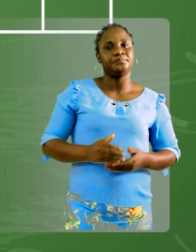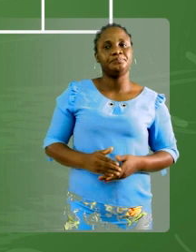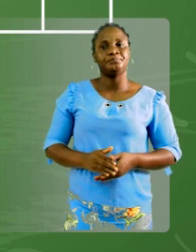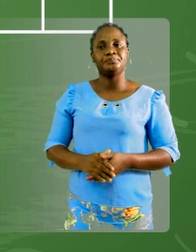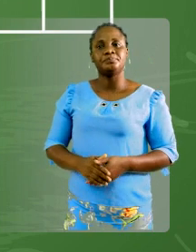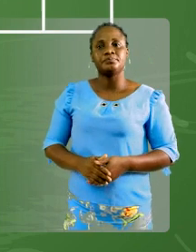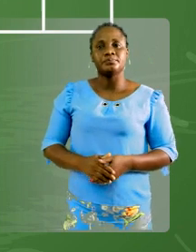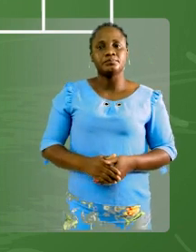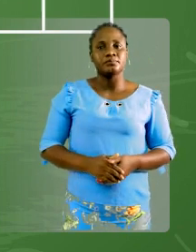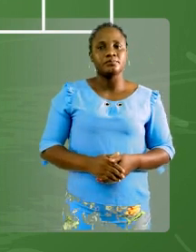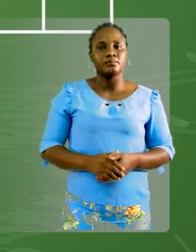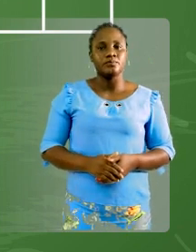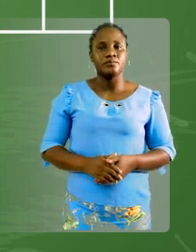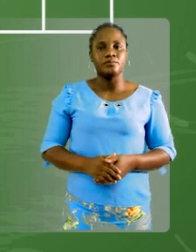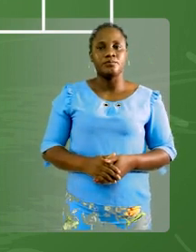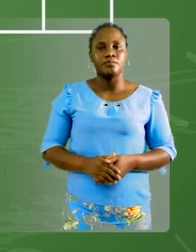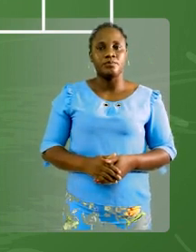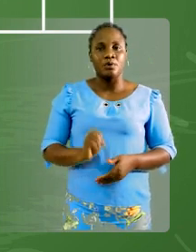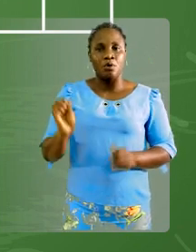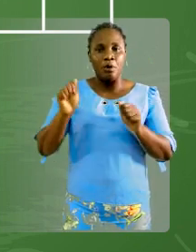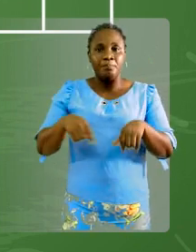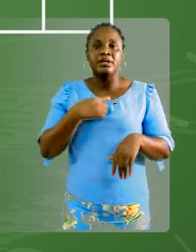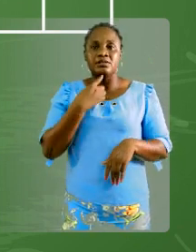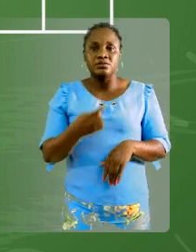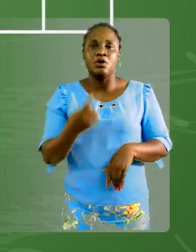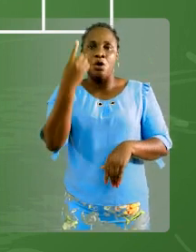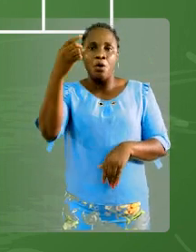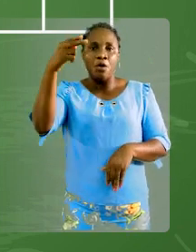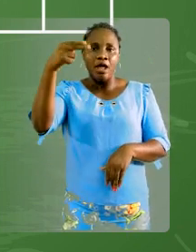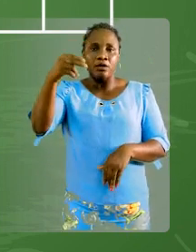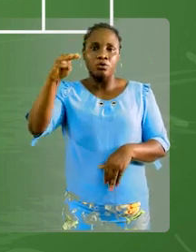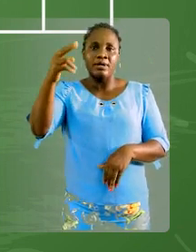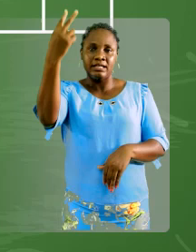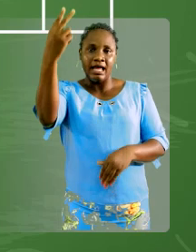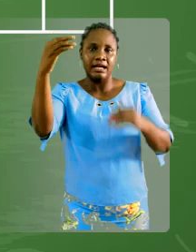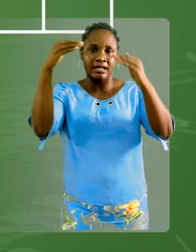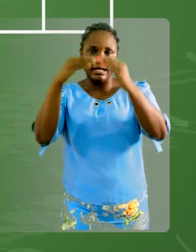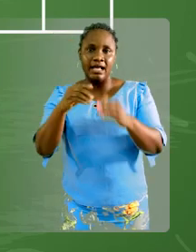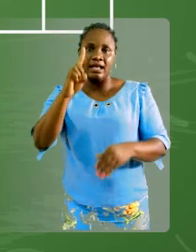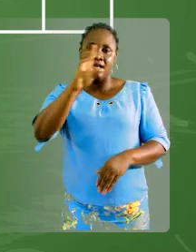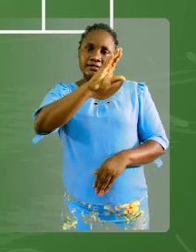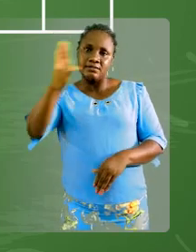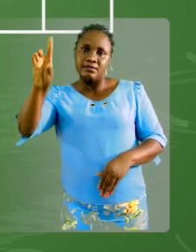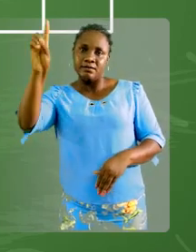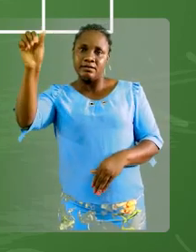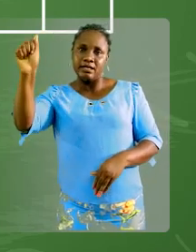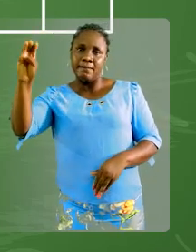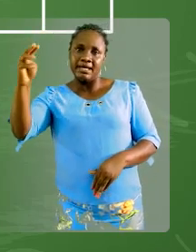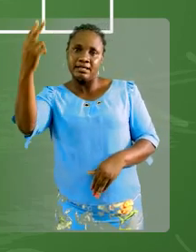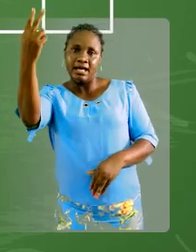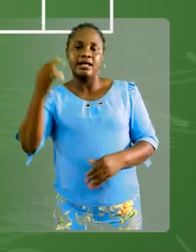Alors, on peut dire aussi un hectomètre carré égale à cent décamètre carré.